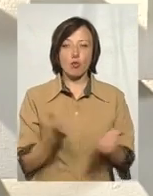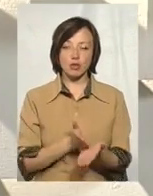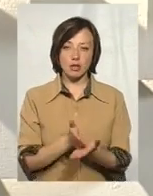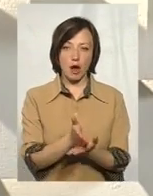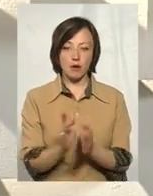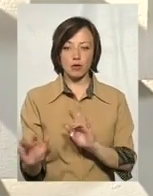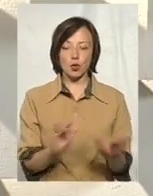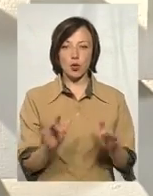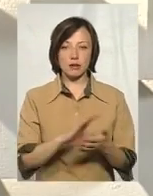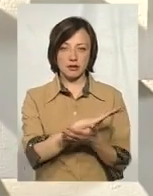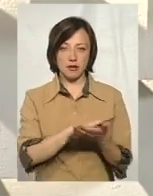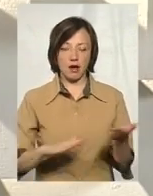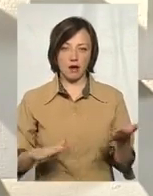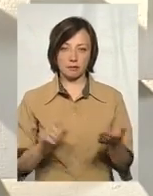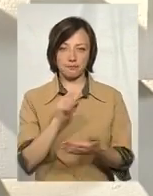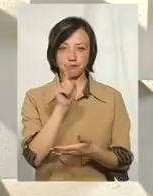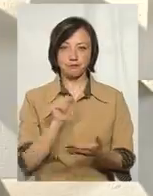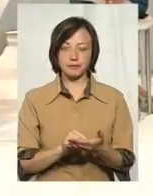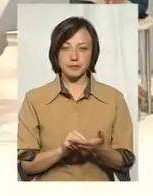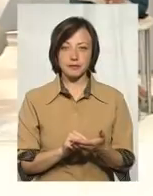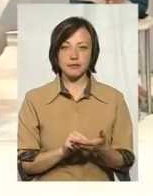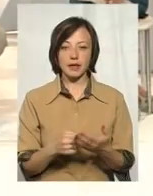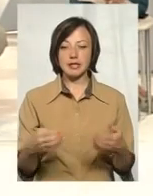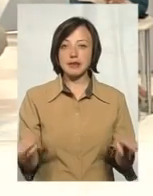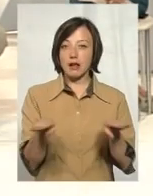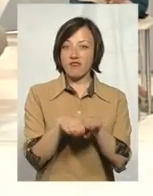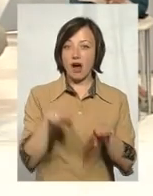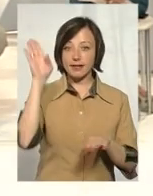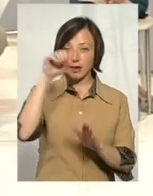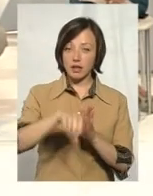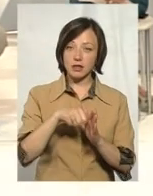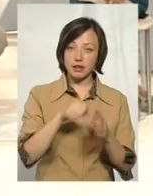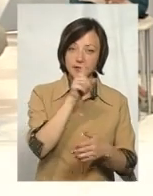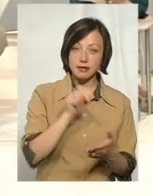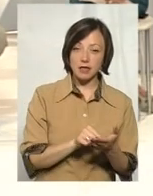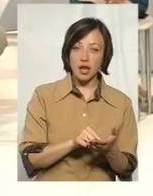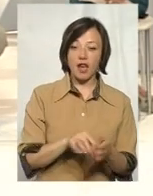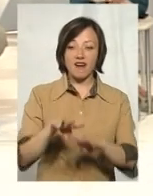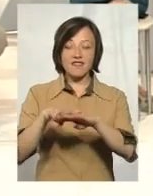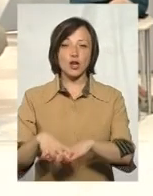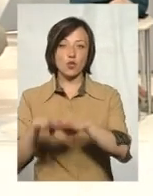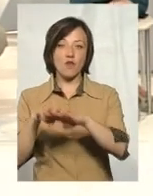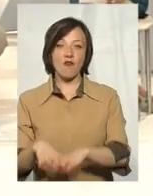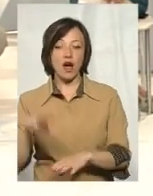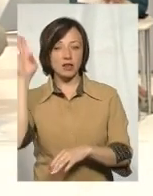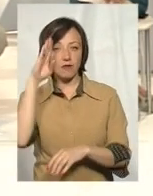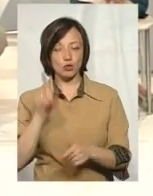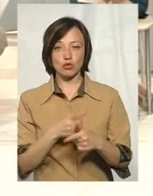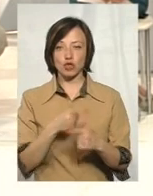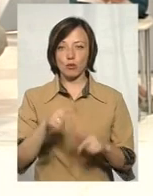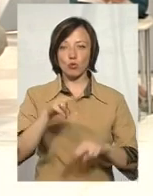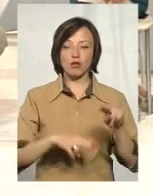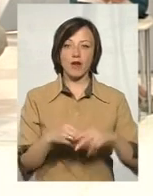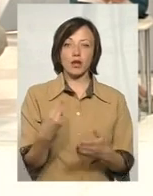рухатися далі? Закривати криниці, фільтрувати воду на виході, чи будувати